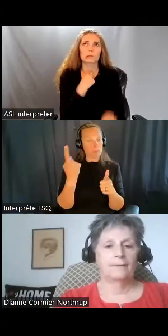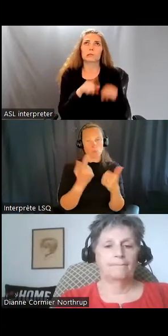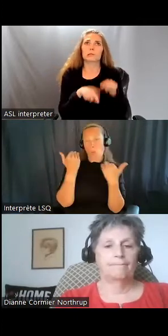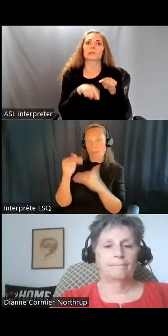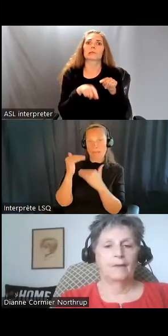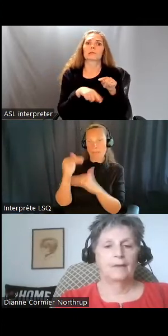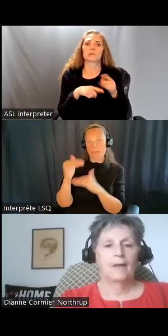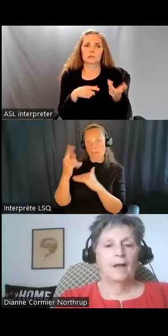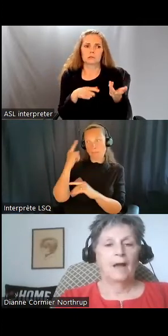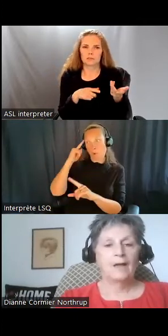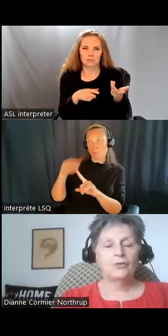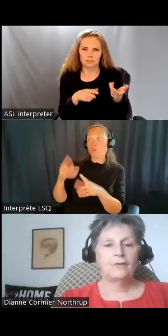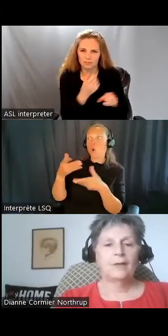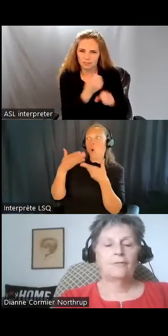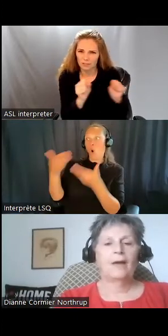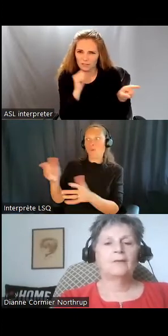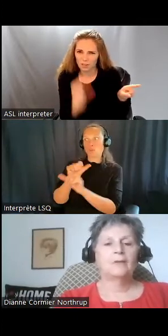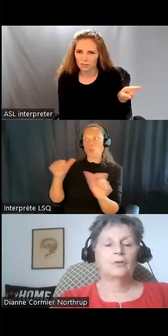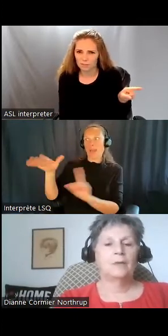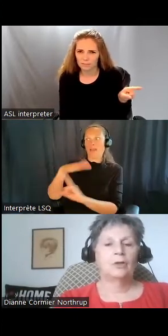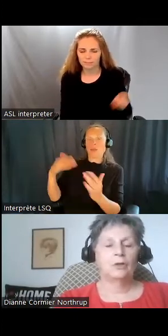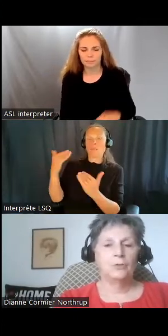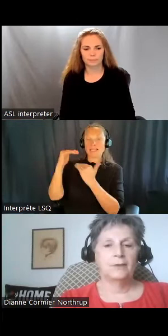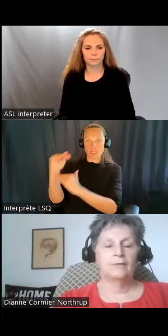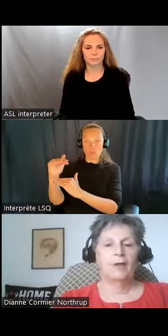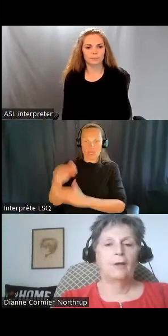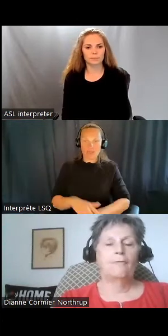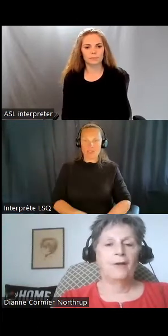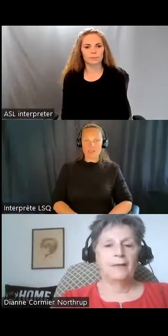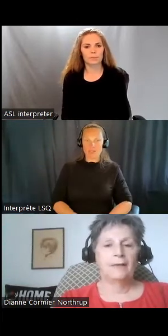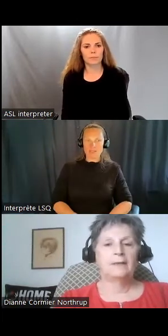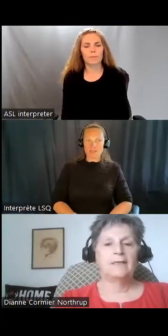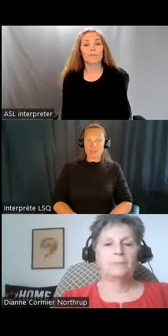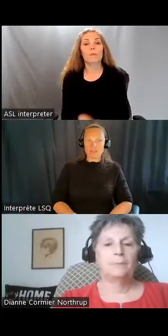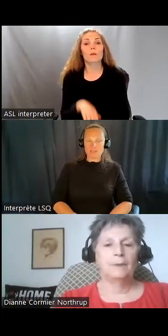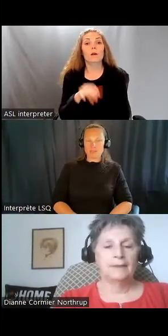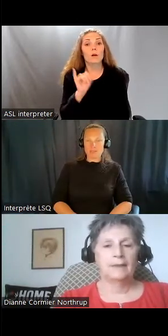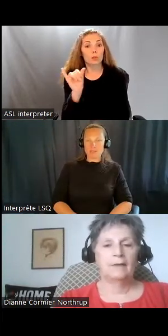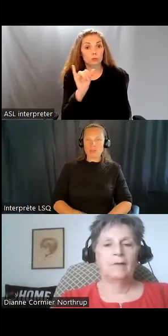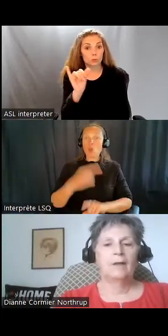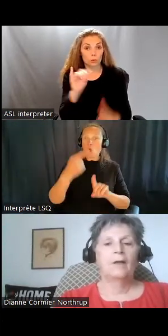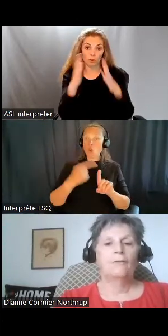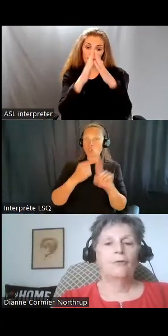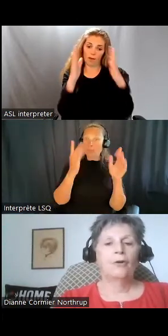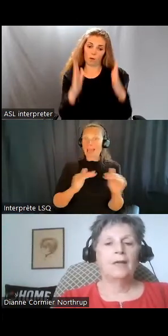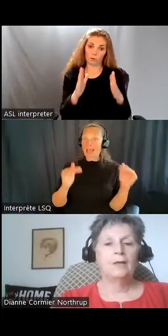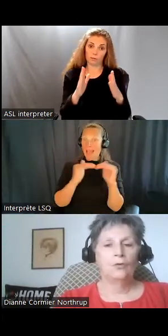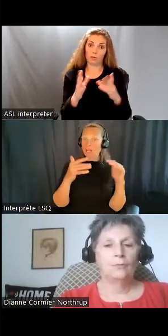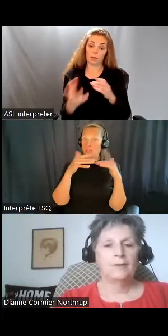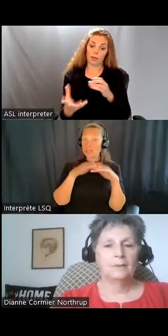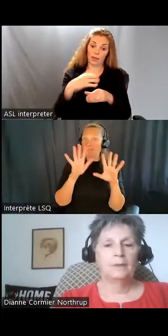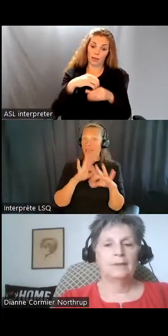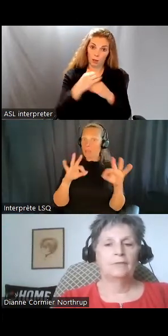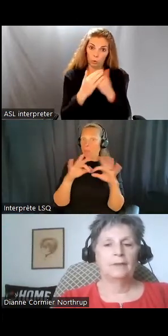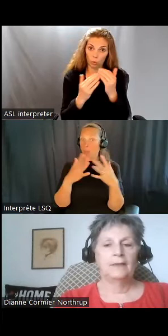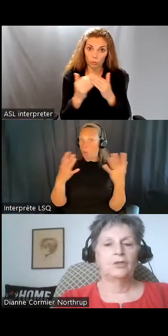pour les garder en sécurité. pour que le logement soit inclusif, je pense aussi que le financement doit